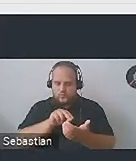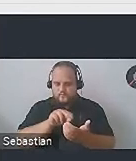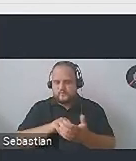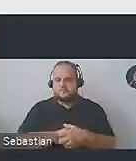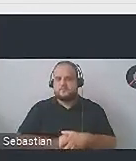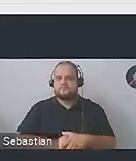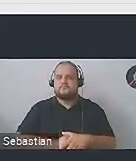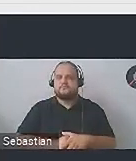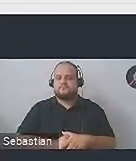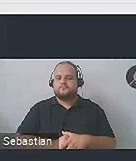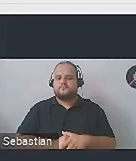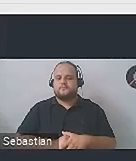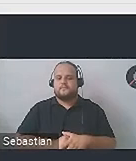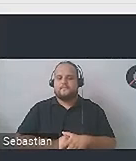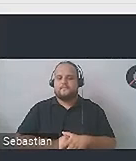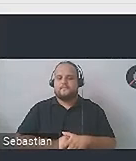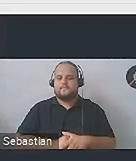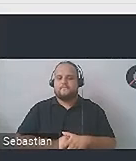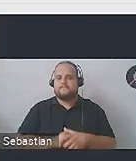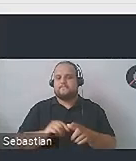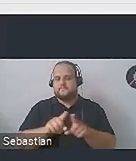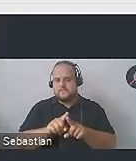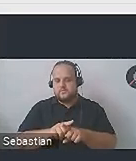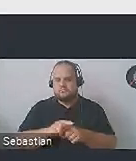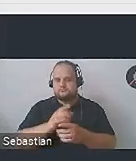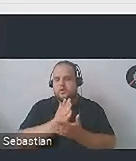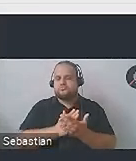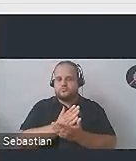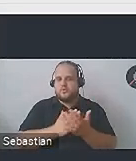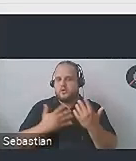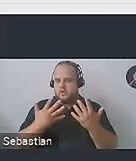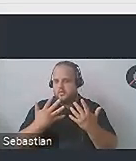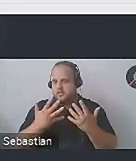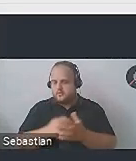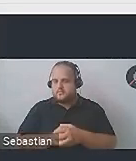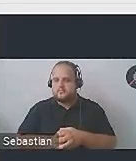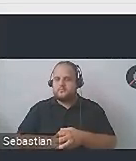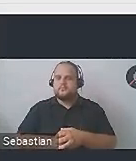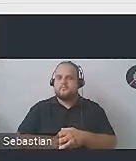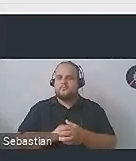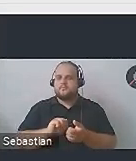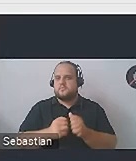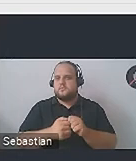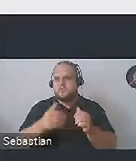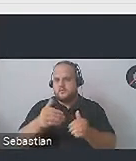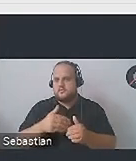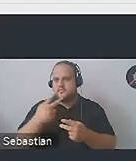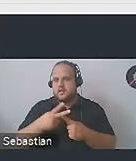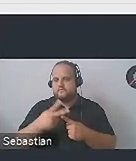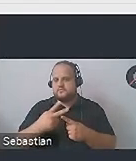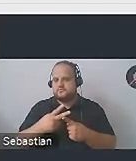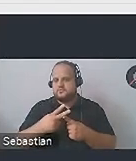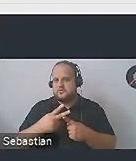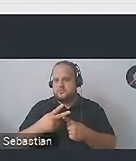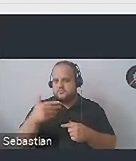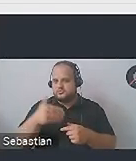wywołać jakieś działanie, ale też obsługa gestowa, czyli na przykład mamy smart telewizor, który możemy włączyć